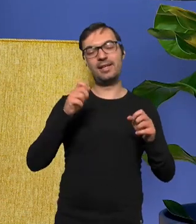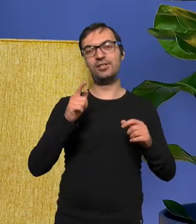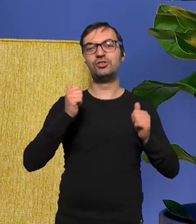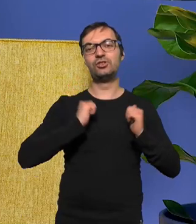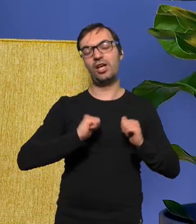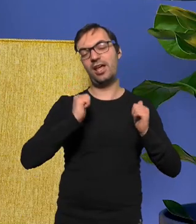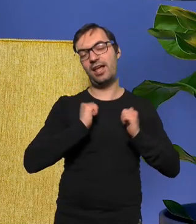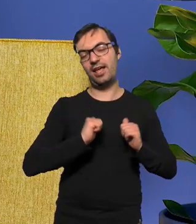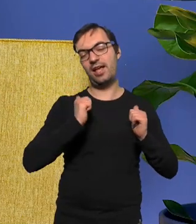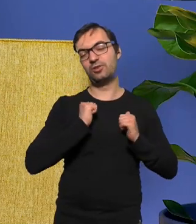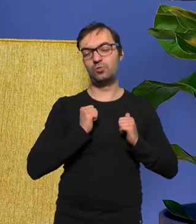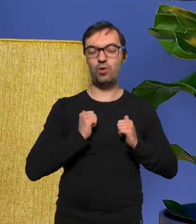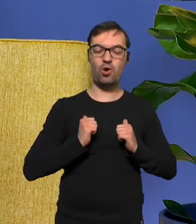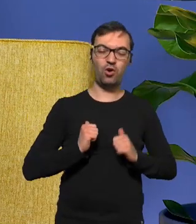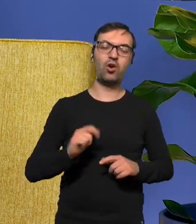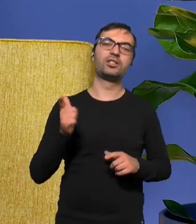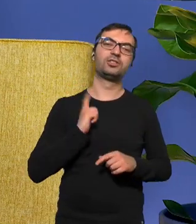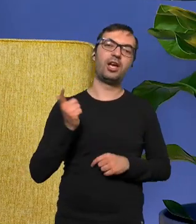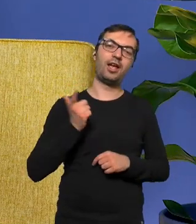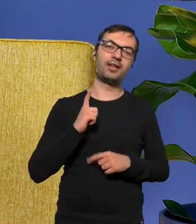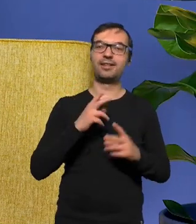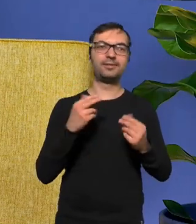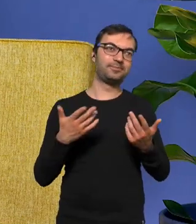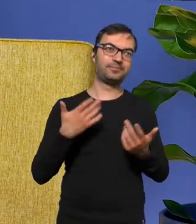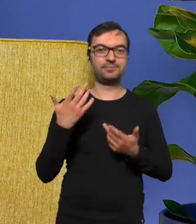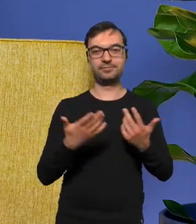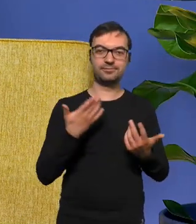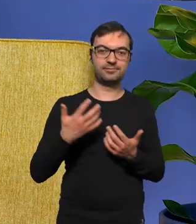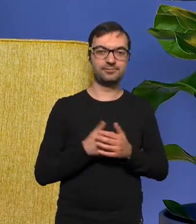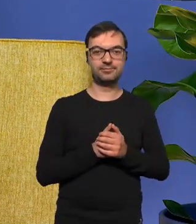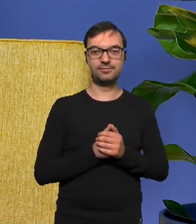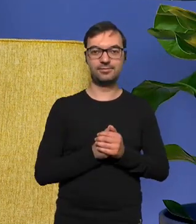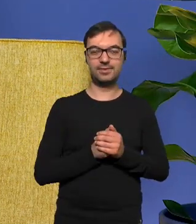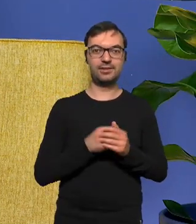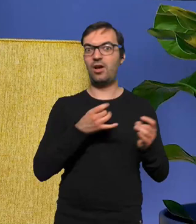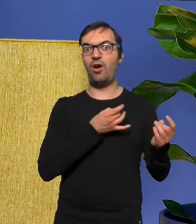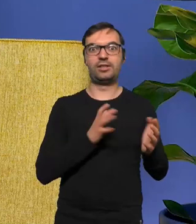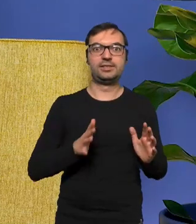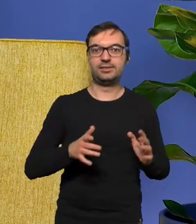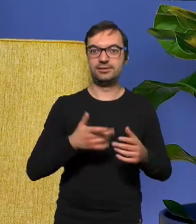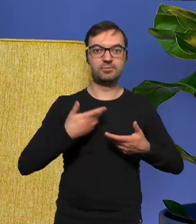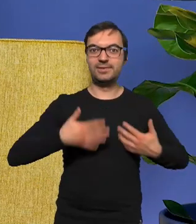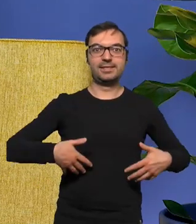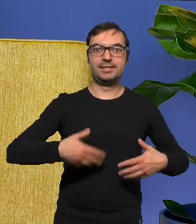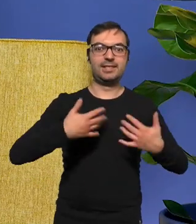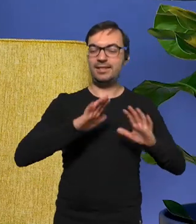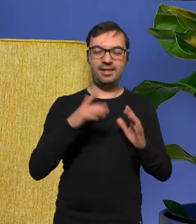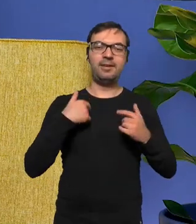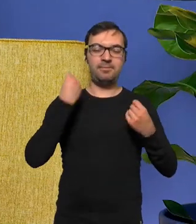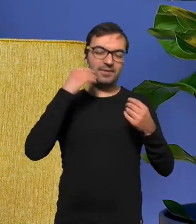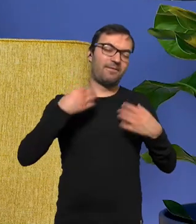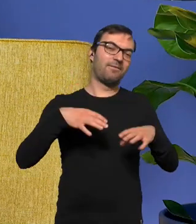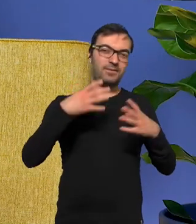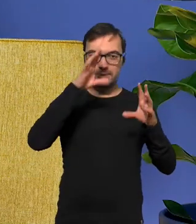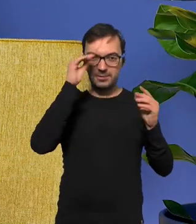jeżeli czeka w jakimś tam takim jak to się mówi dobiegu gotowi start w napięciu w napięciu